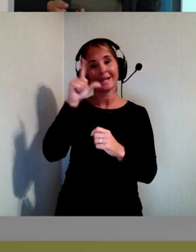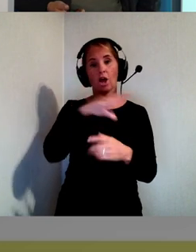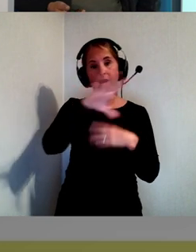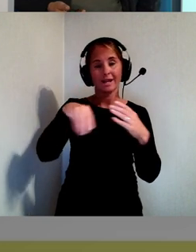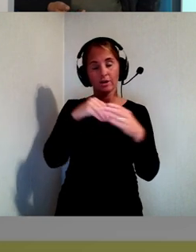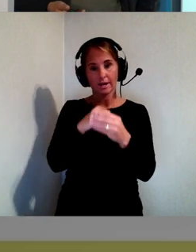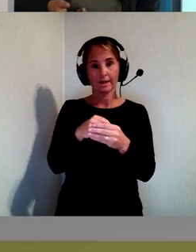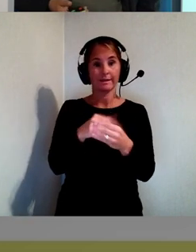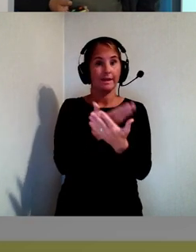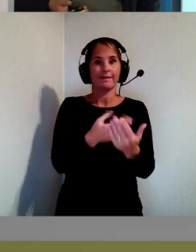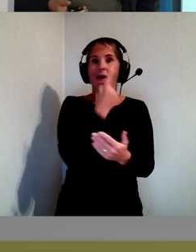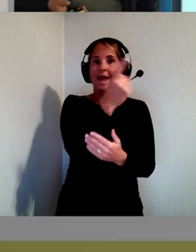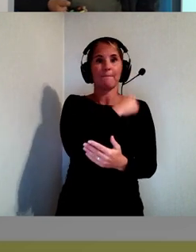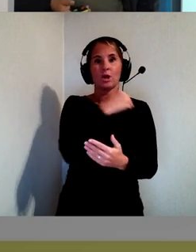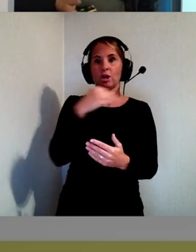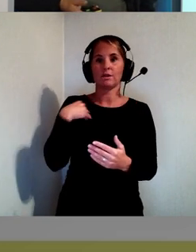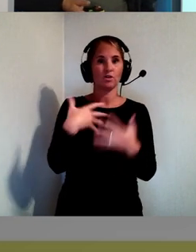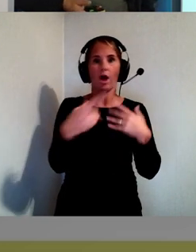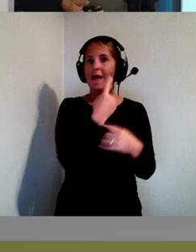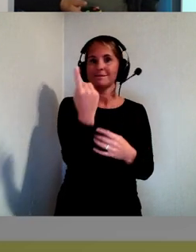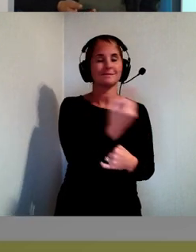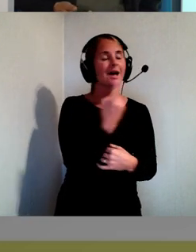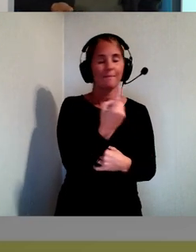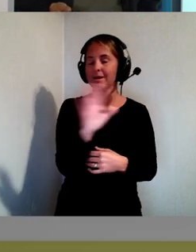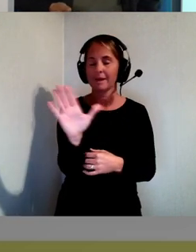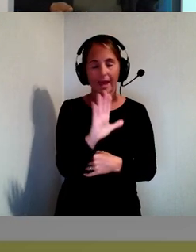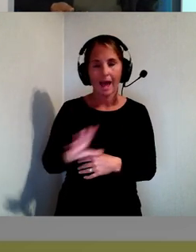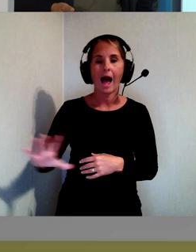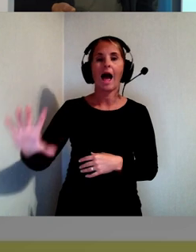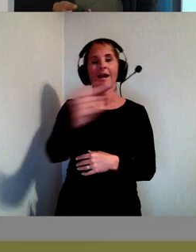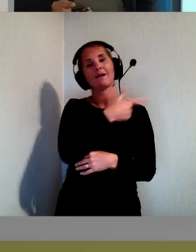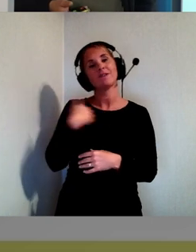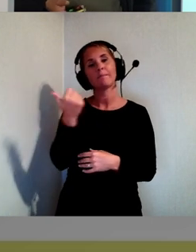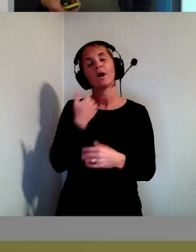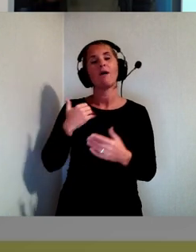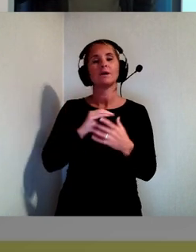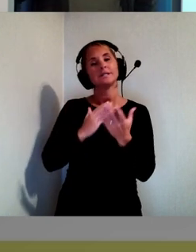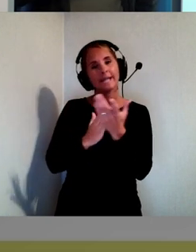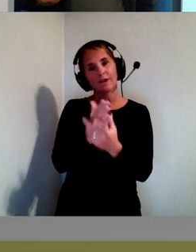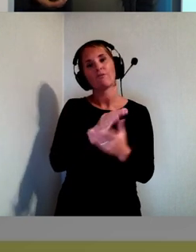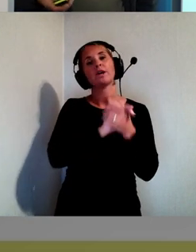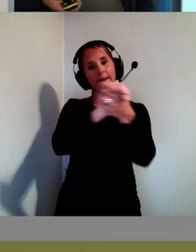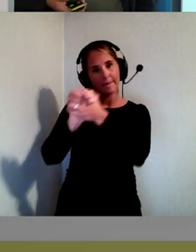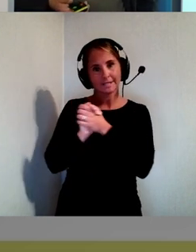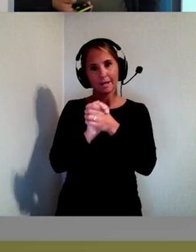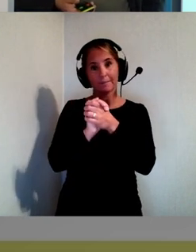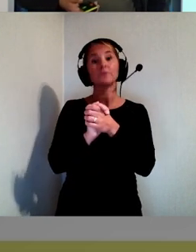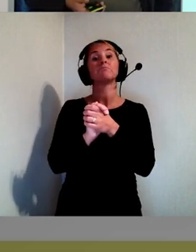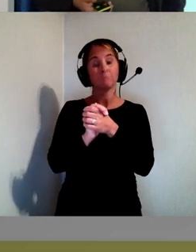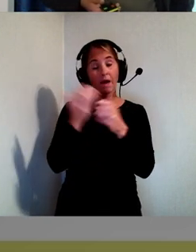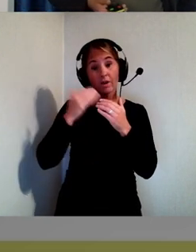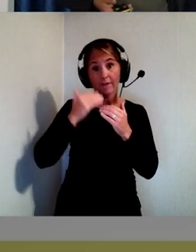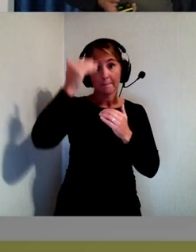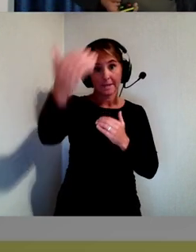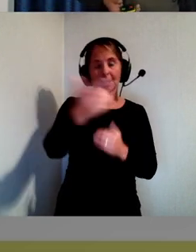gör ensam. Utan det här är någonting som alla vi behöver göra tillsammans. Och in i framtiden så vill vi